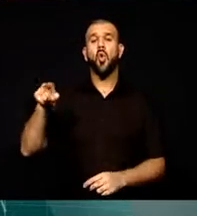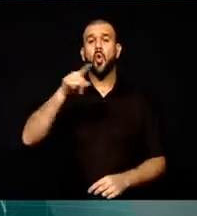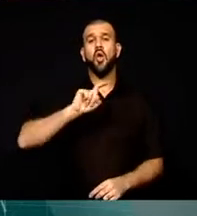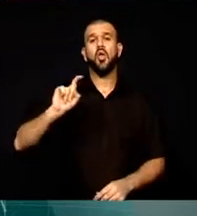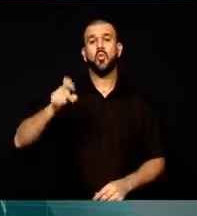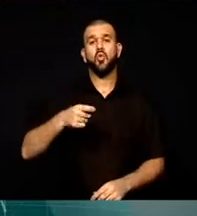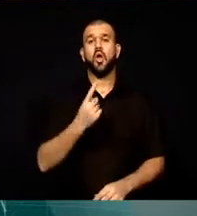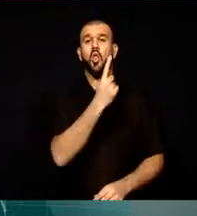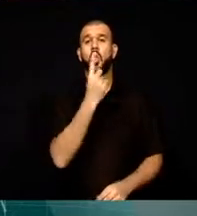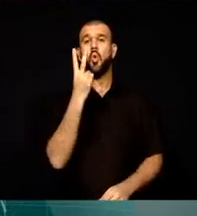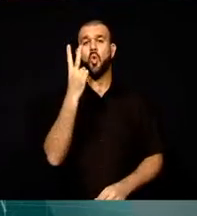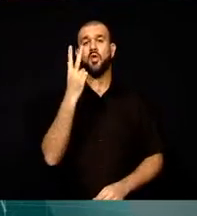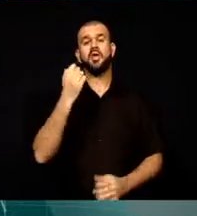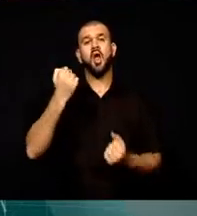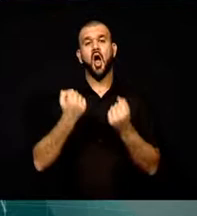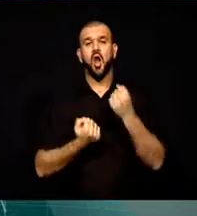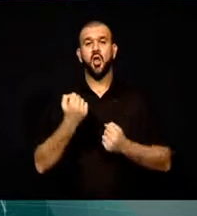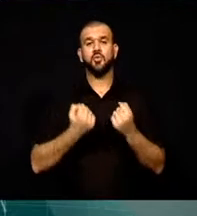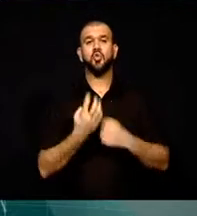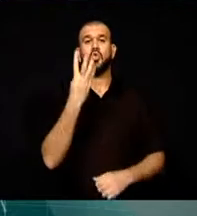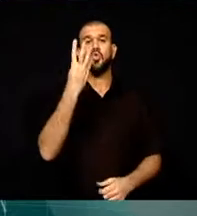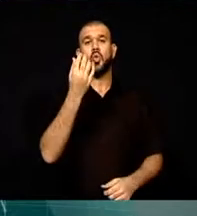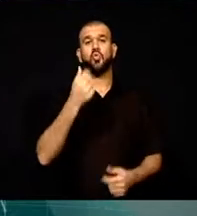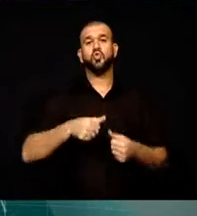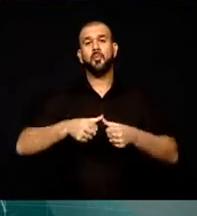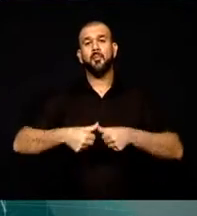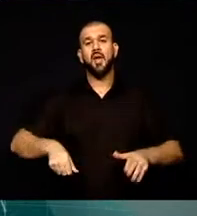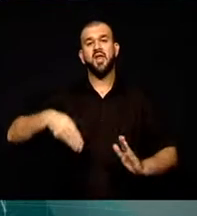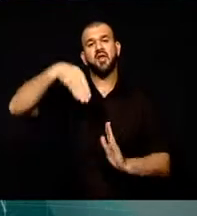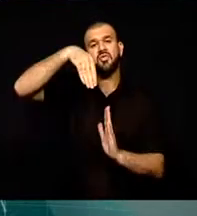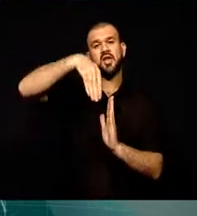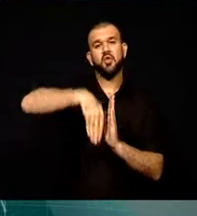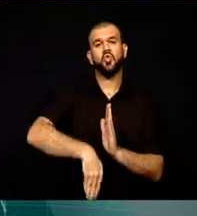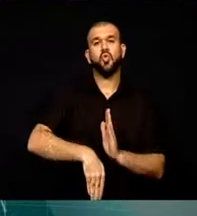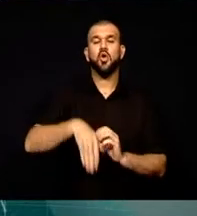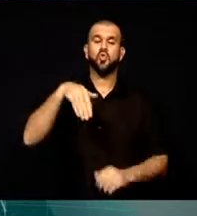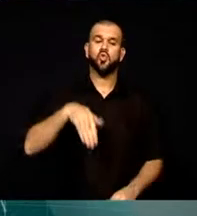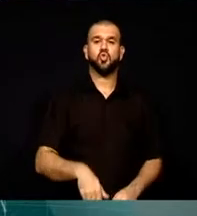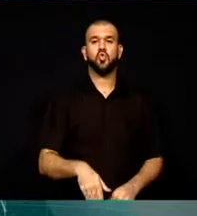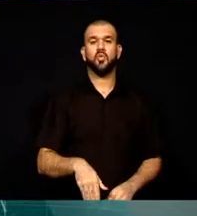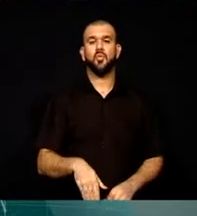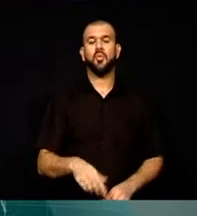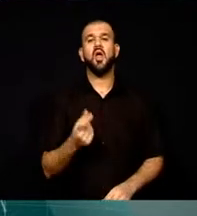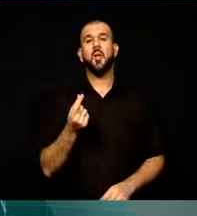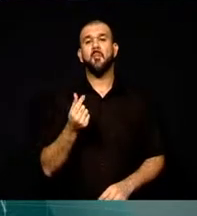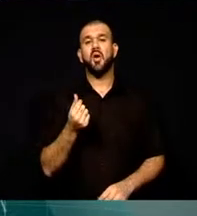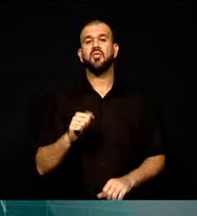orada bulunan 12 araç 4,5 metre derinliğindeki çukura düştü.